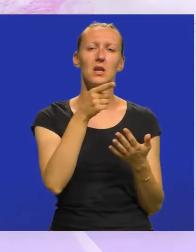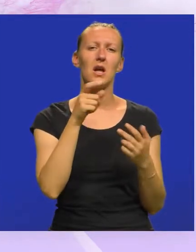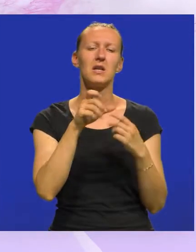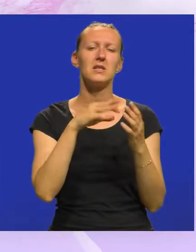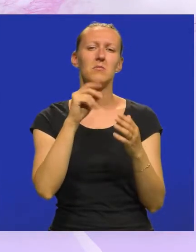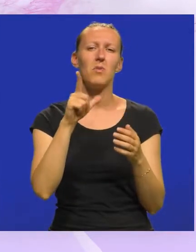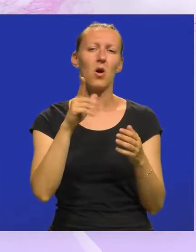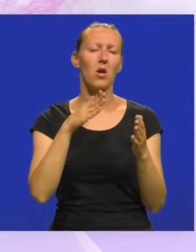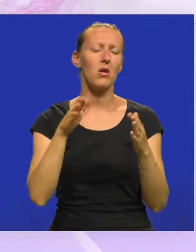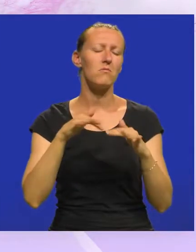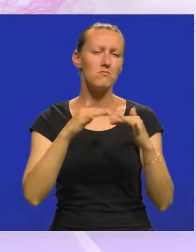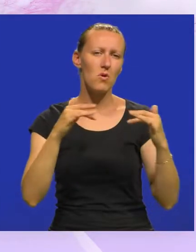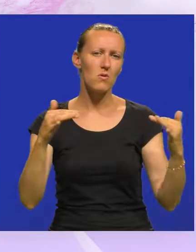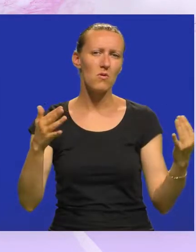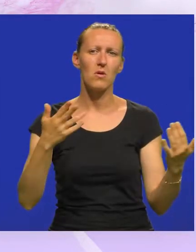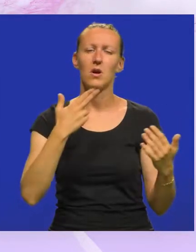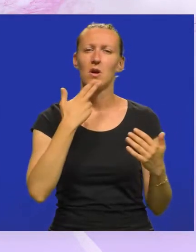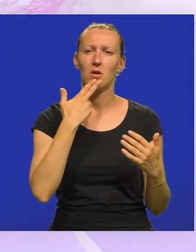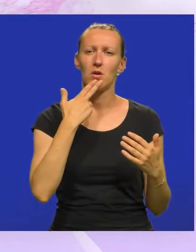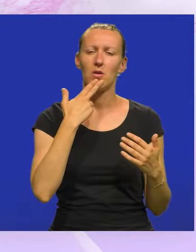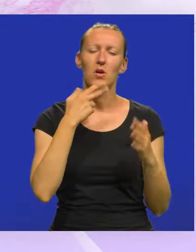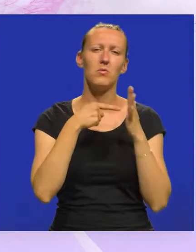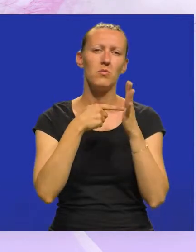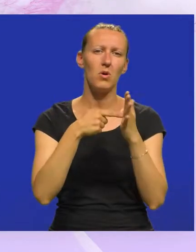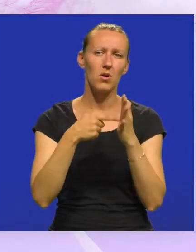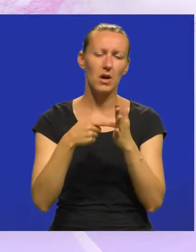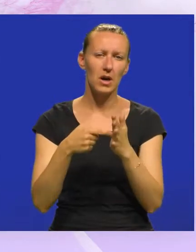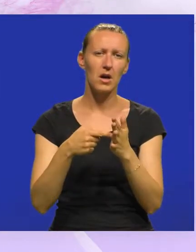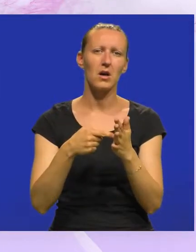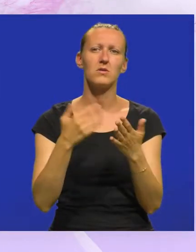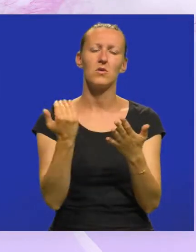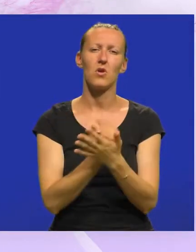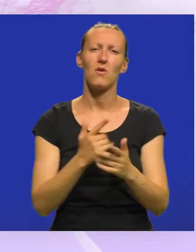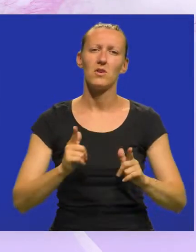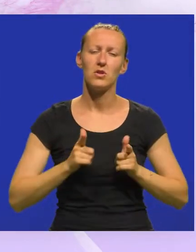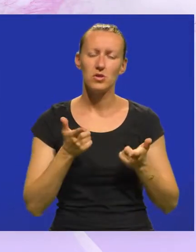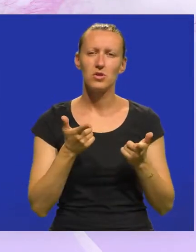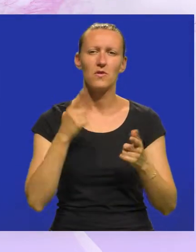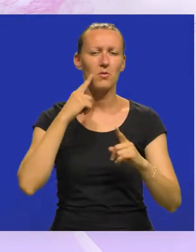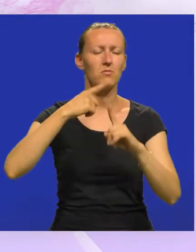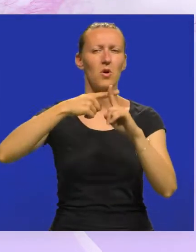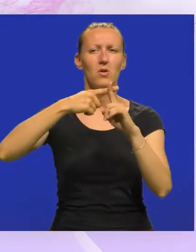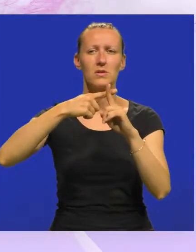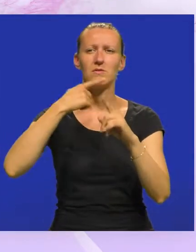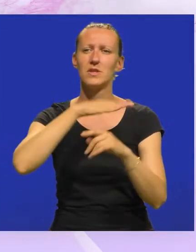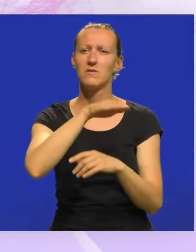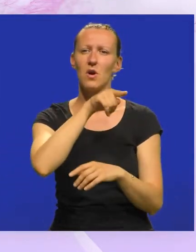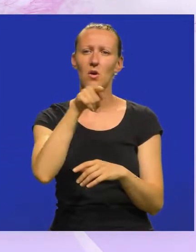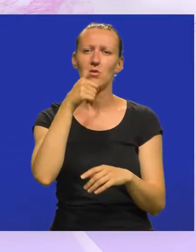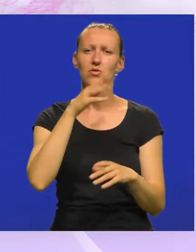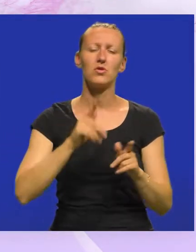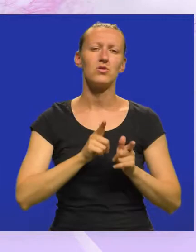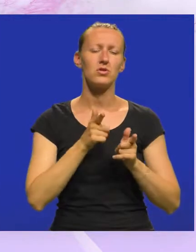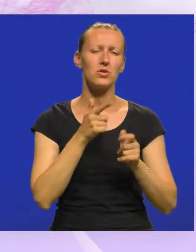simboliku mora koja implicira novi život, optimizam i sve ono što